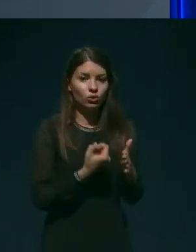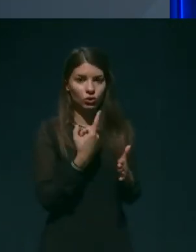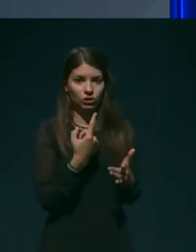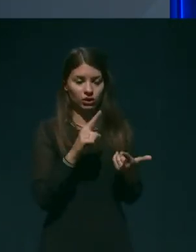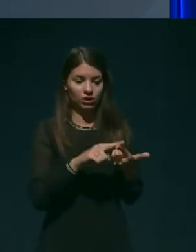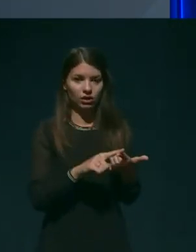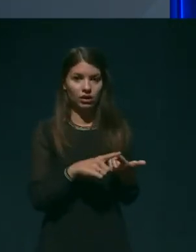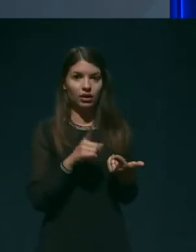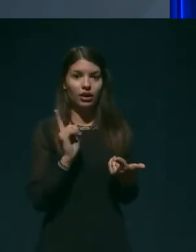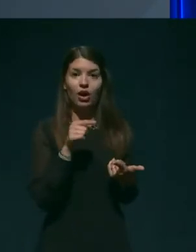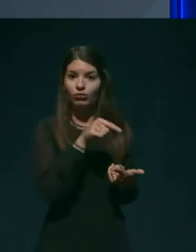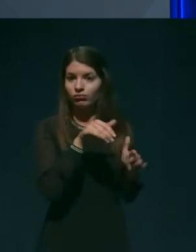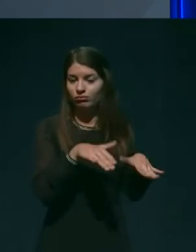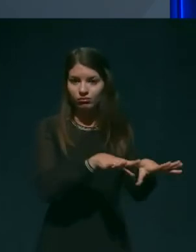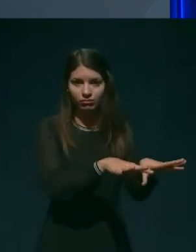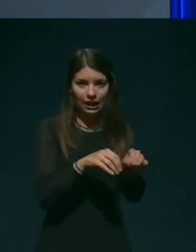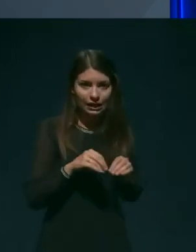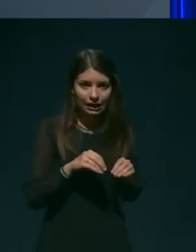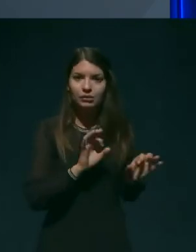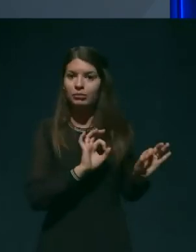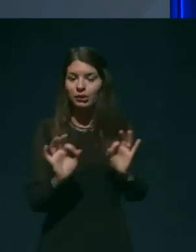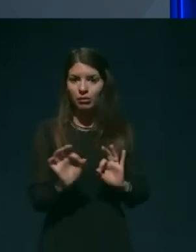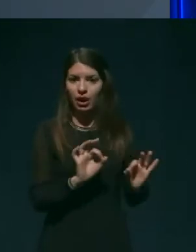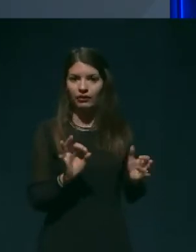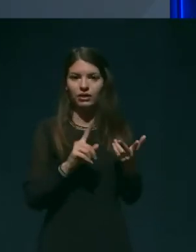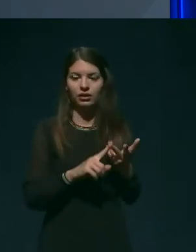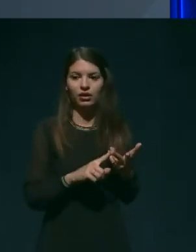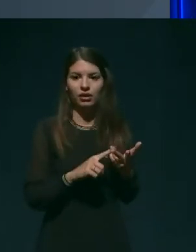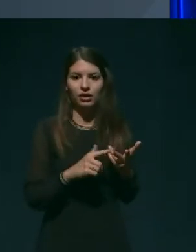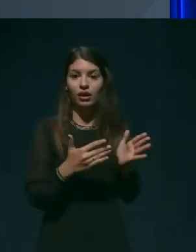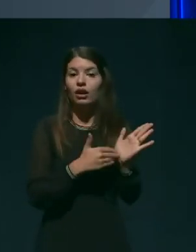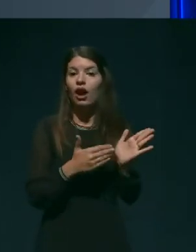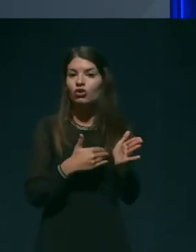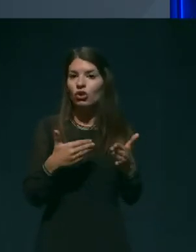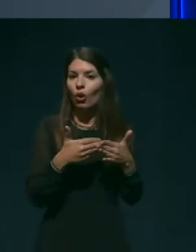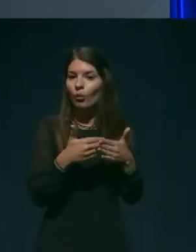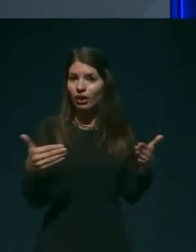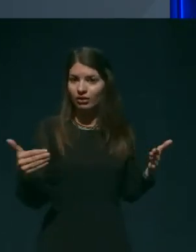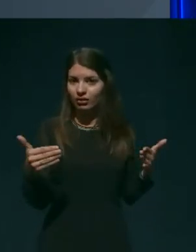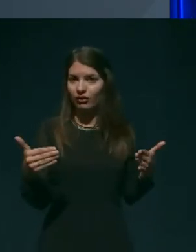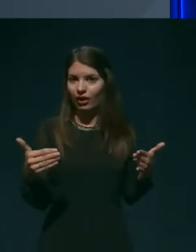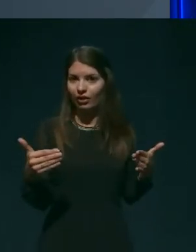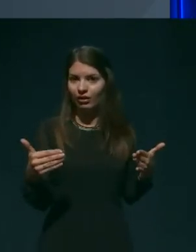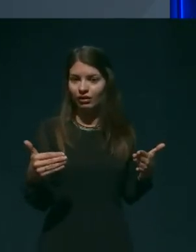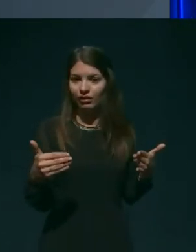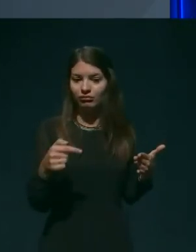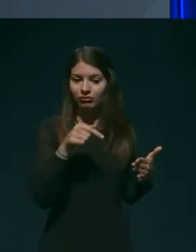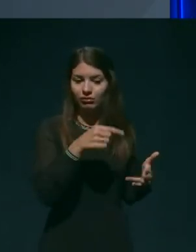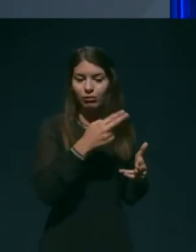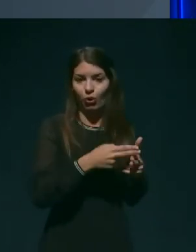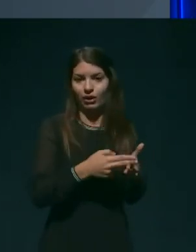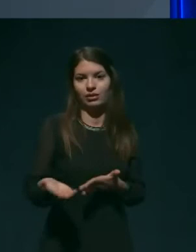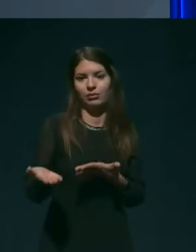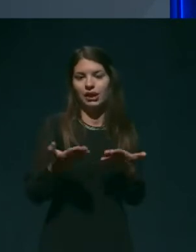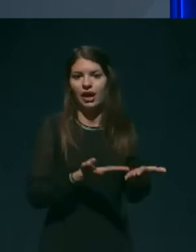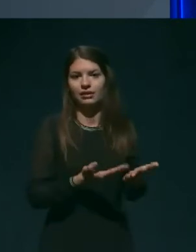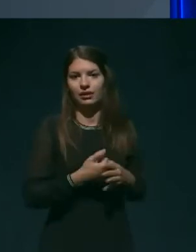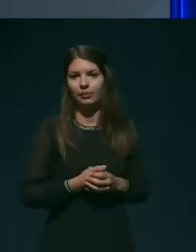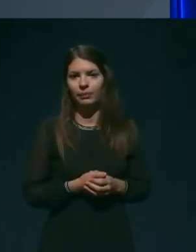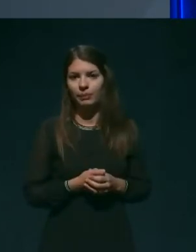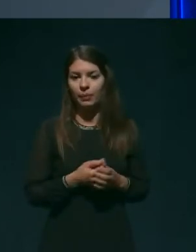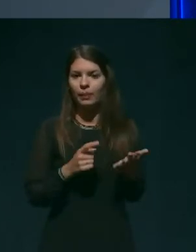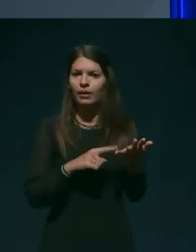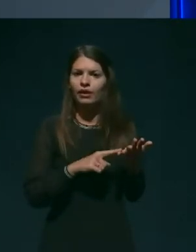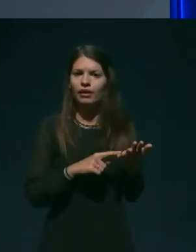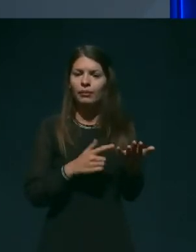mora pripraviti in kajšne omejitve neizogibno tako poslabšanje prinese. In na kateri